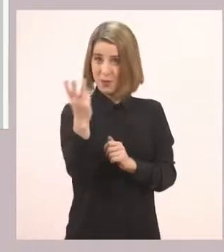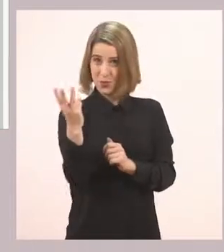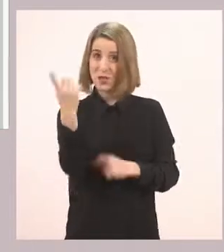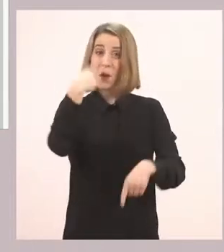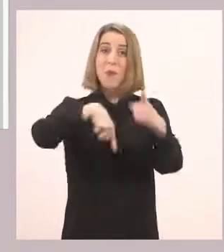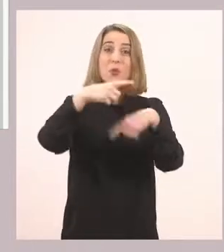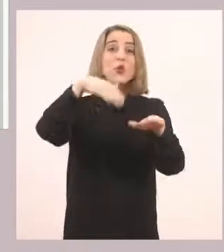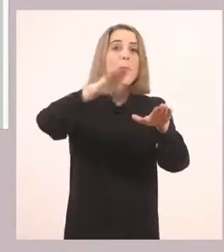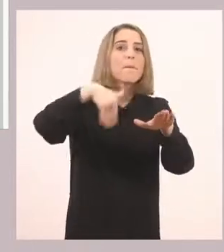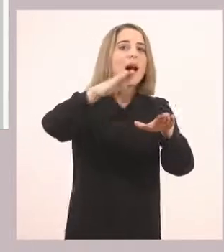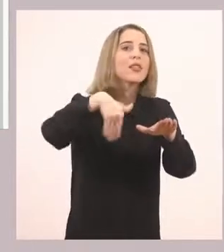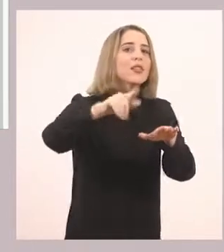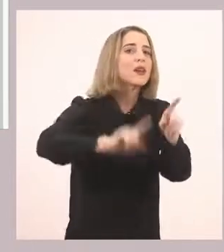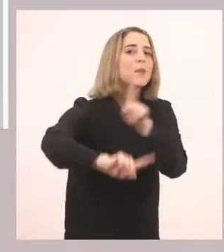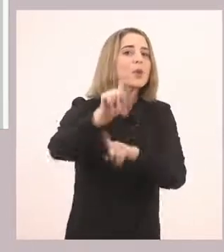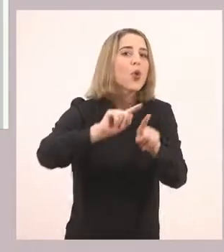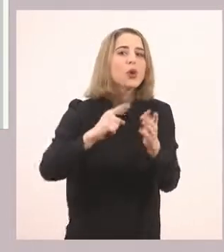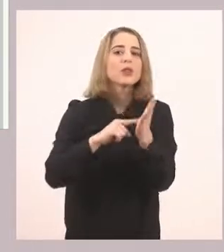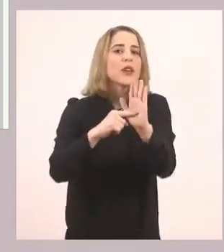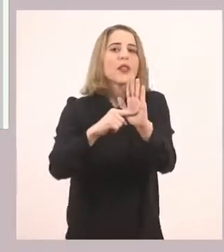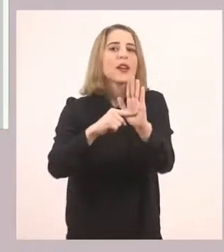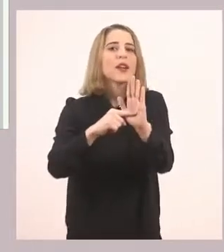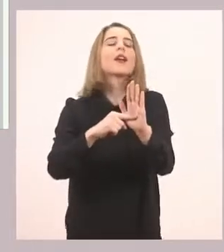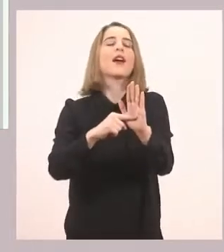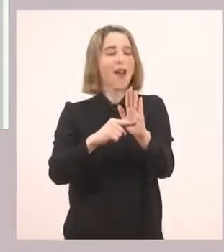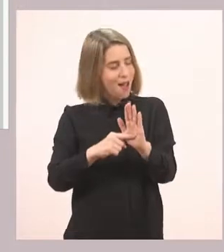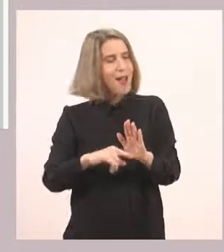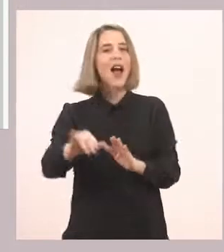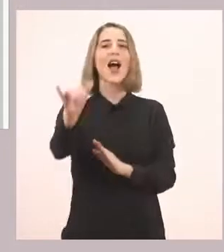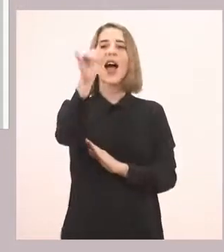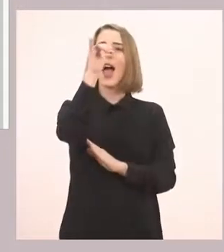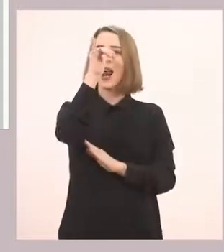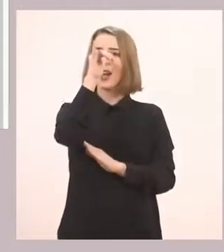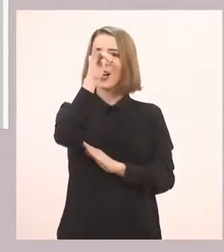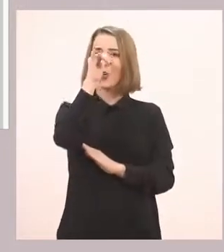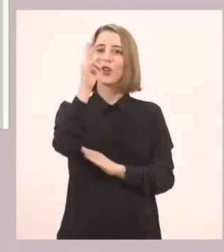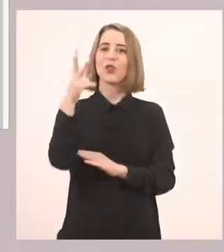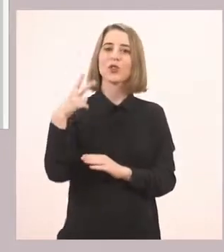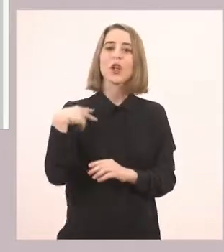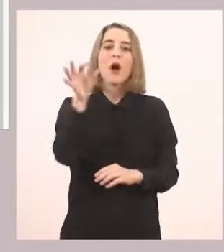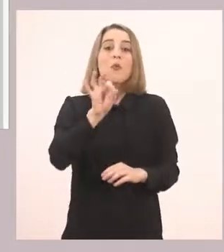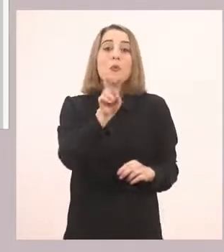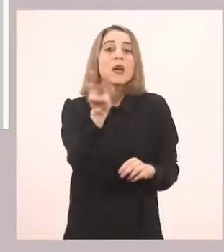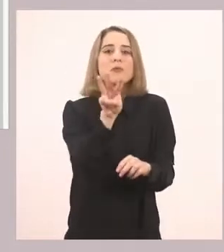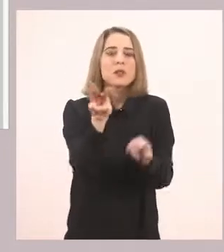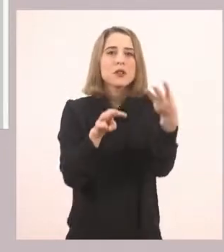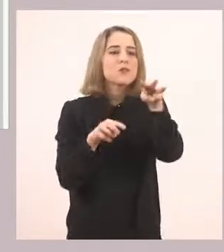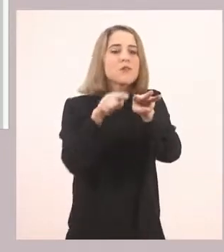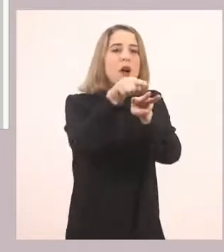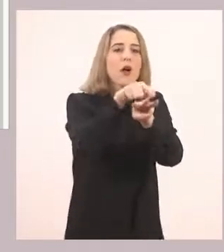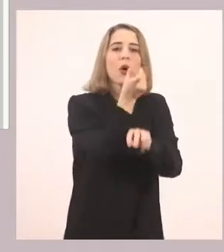πατίνι, ο, τι δείχνει η κονίτσα, ρινόκερος. Πού γράφει ρινόκερος, γράφει εδώ,